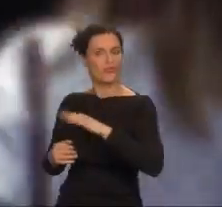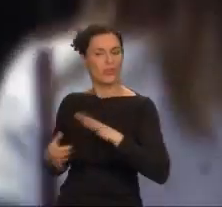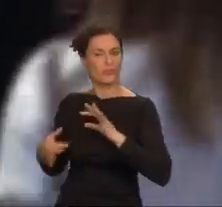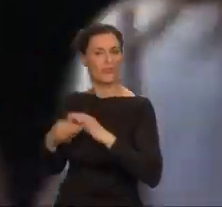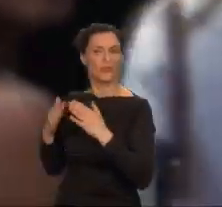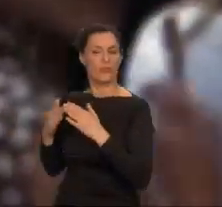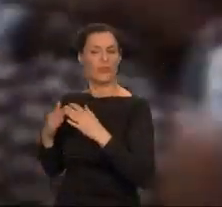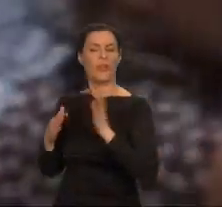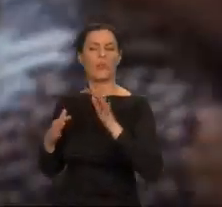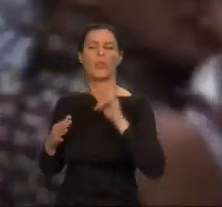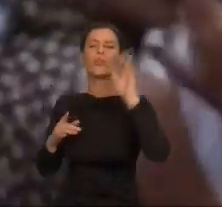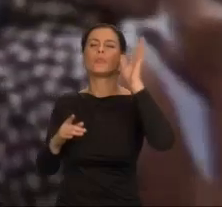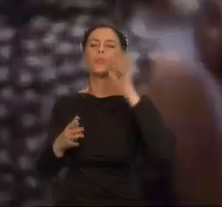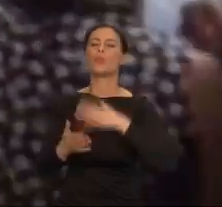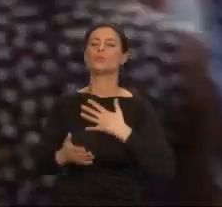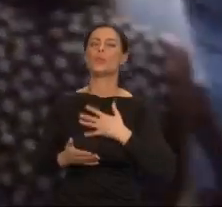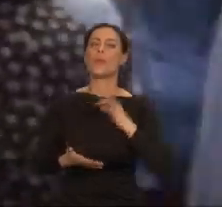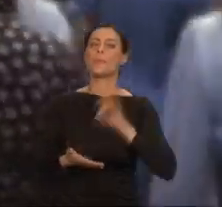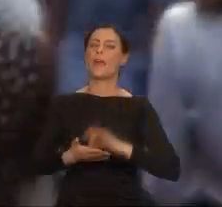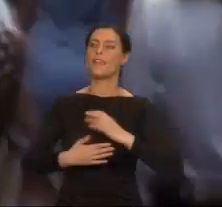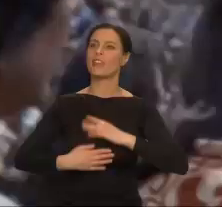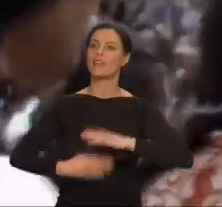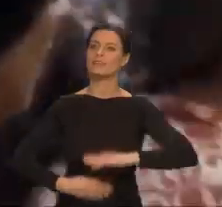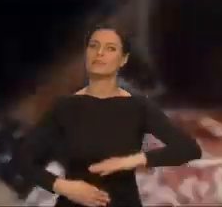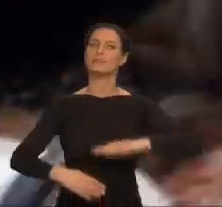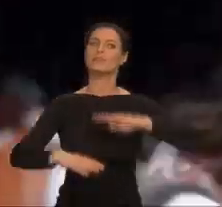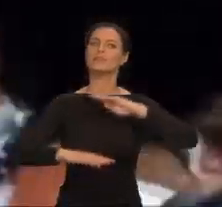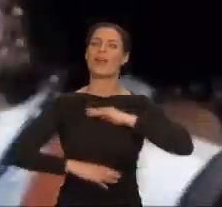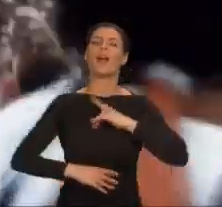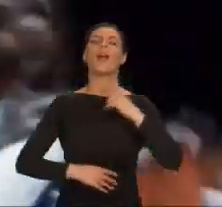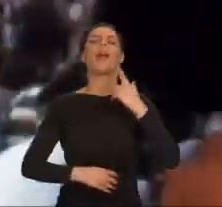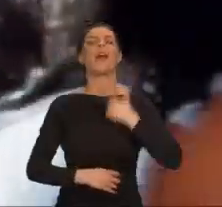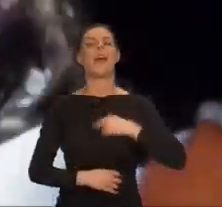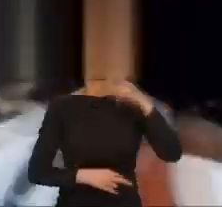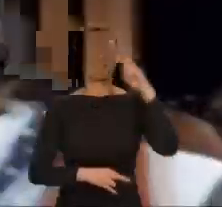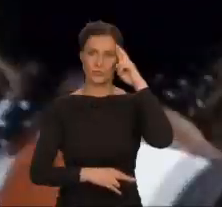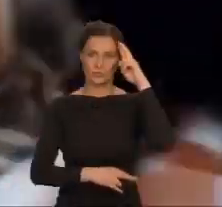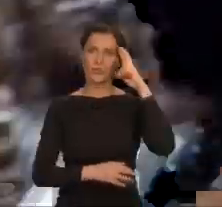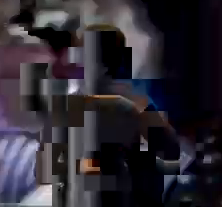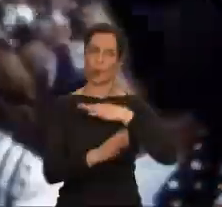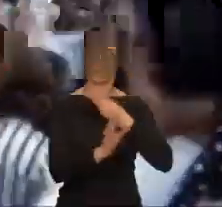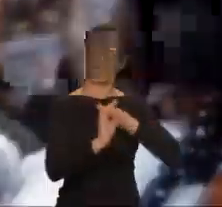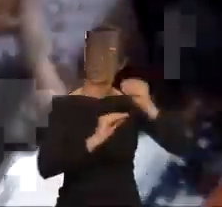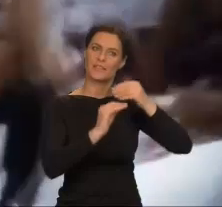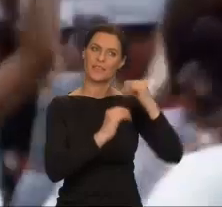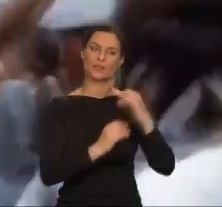Dopiero gdy poczułam się pewniej w swojej skórze, zaczęłam się bardziej identyfikować z tym ruchem.